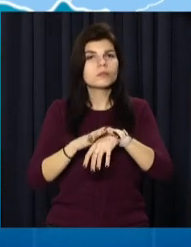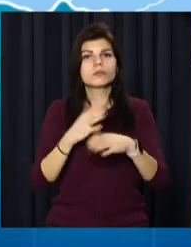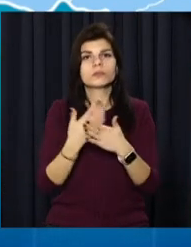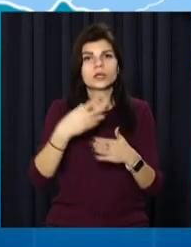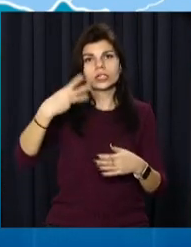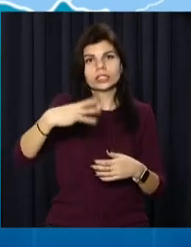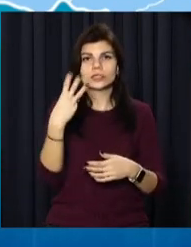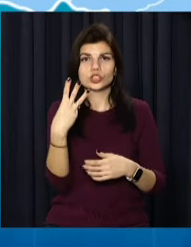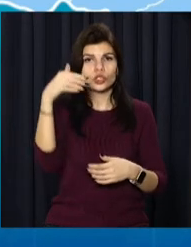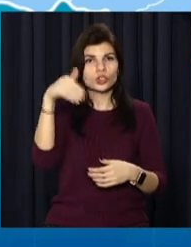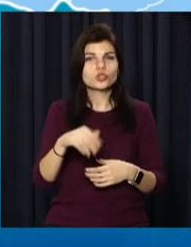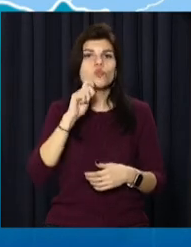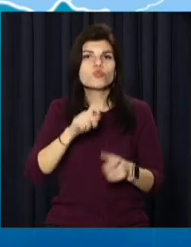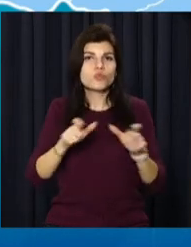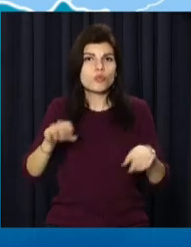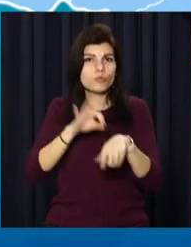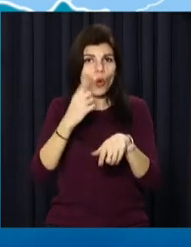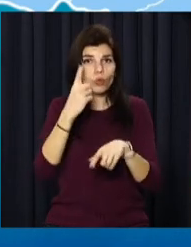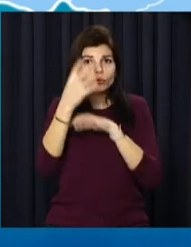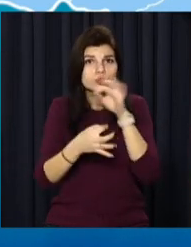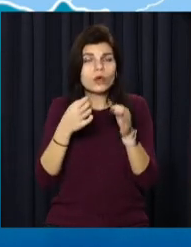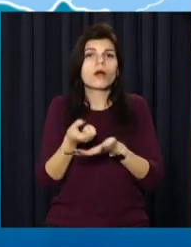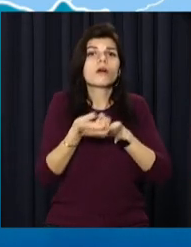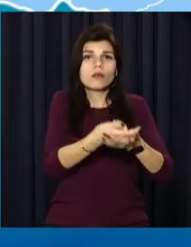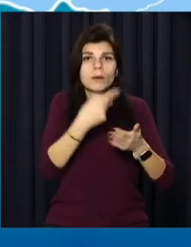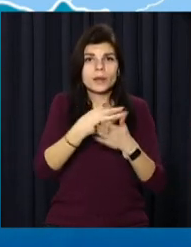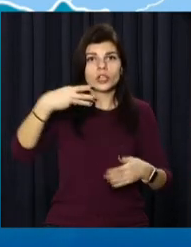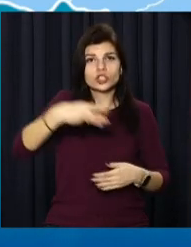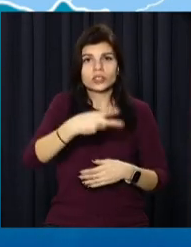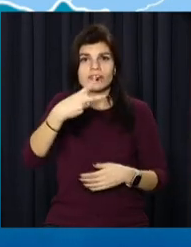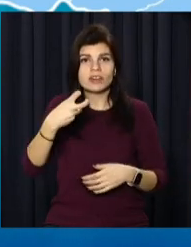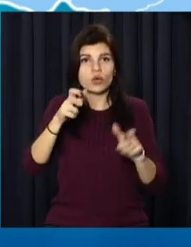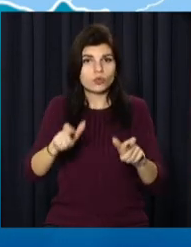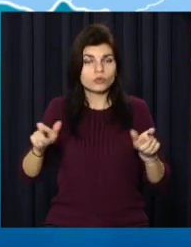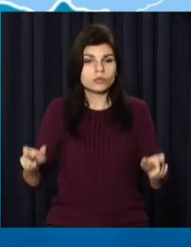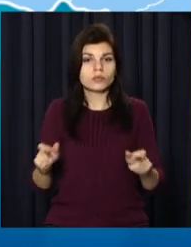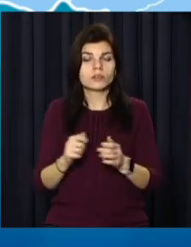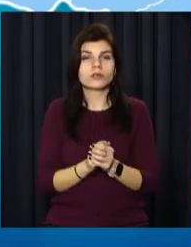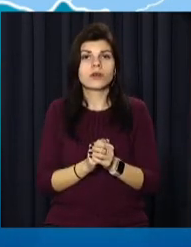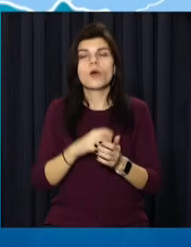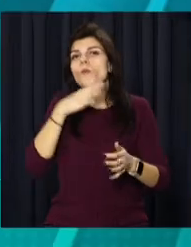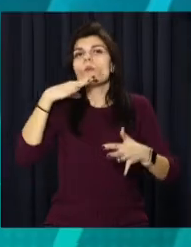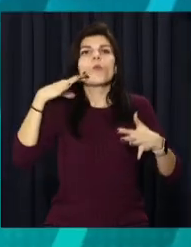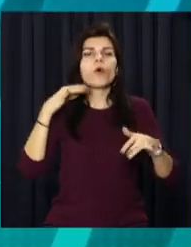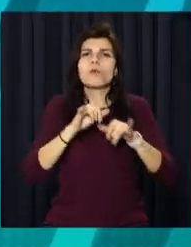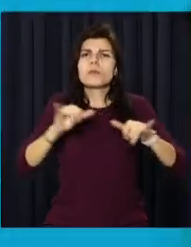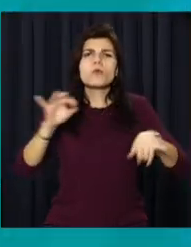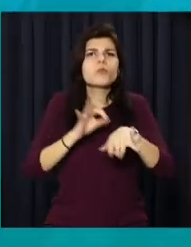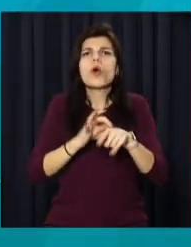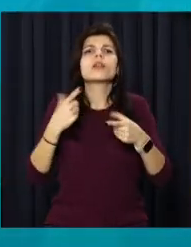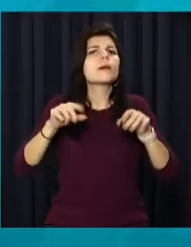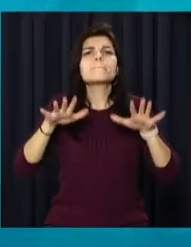33 тисяч українців. Ушпиталили понад 3 тисячі 200 пацієнтів. В антилідерах за темпами